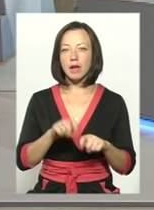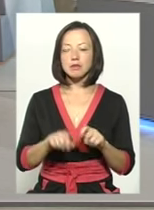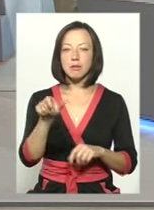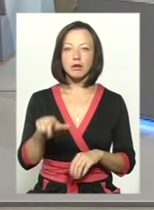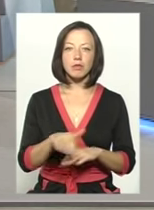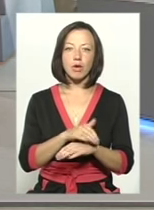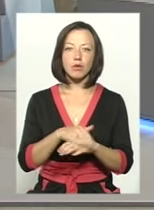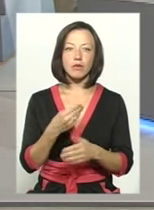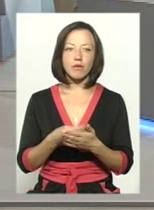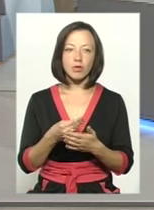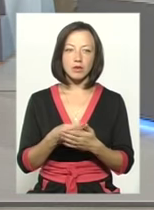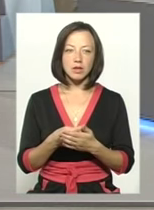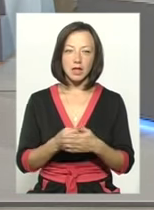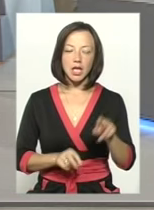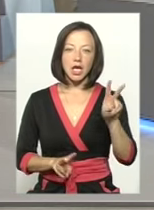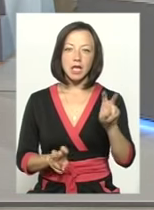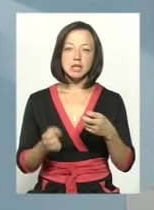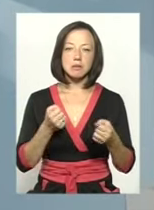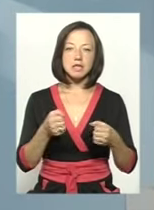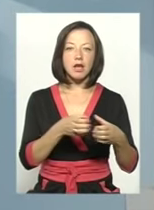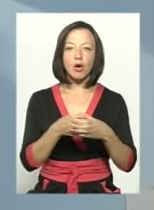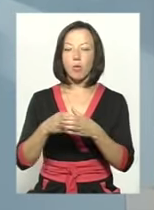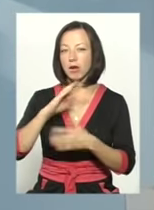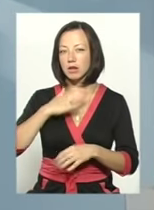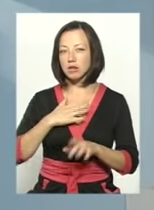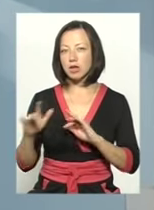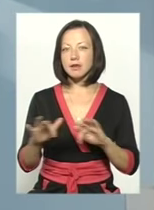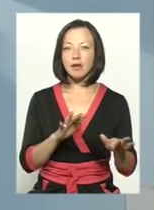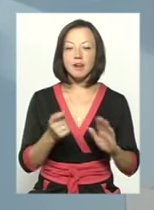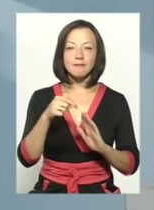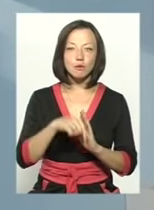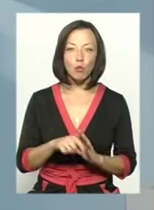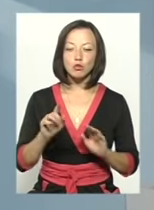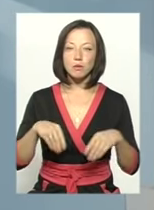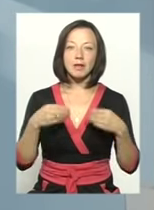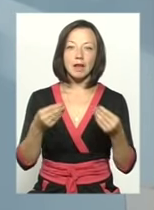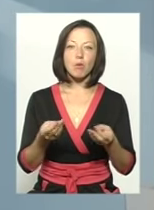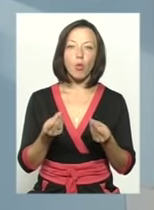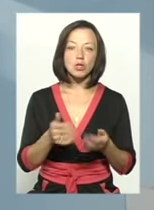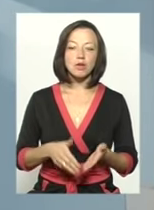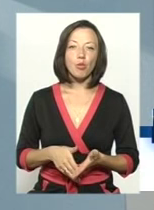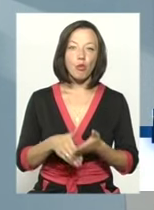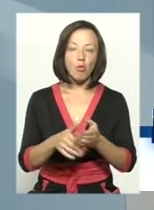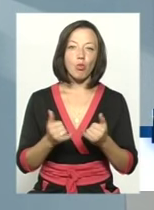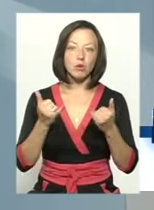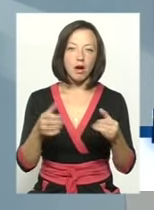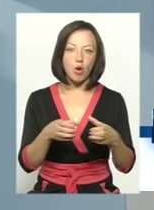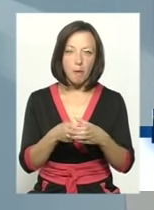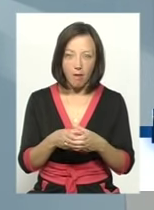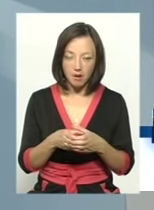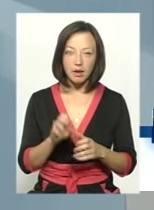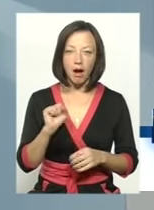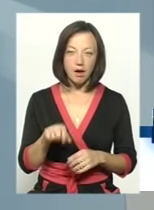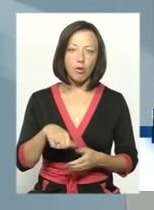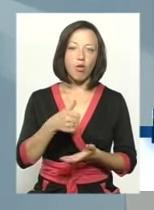благодійному фонді зв'язання громад. Наша діяльність полягає в тому, що ми не лише надаємо кошти як благодійну допомогу для громади, а саме